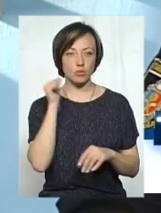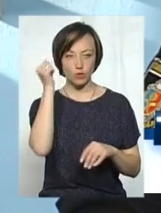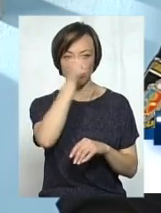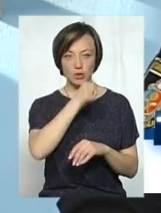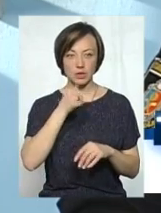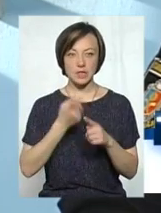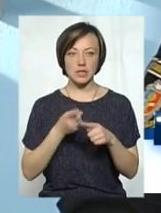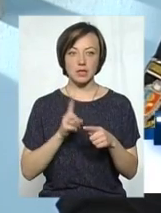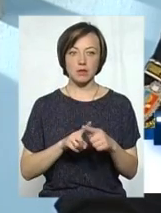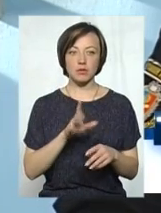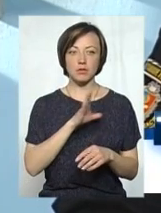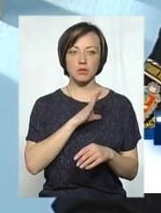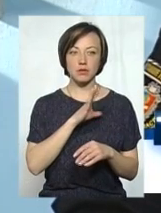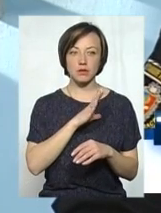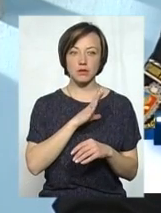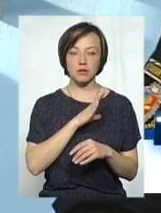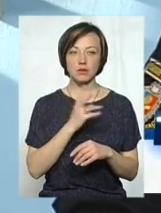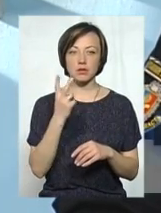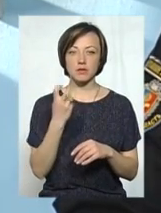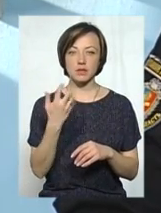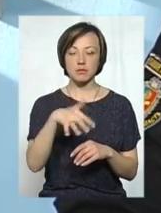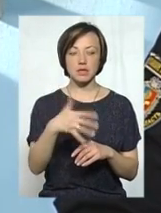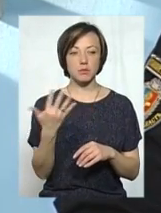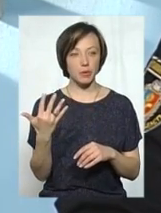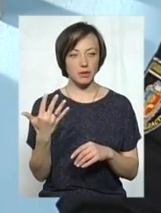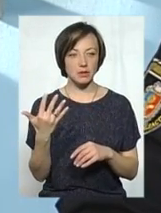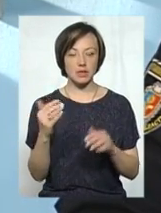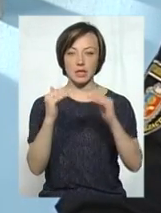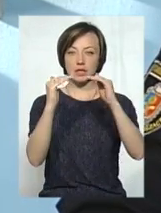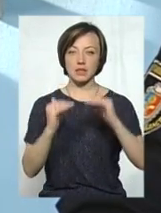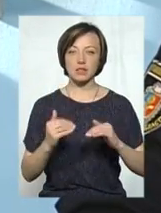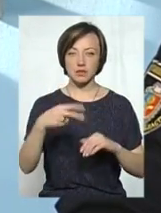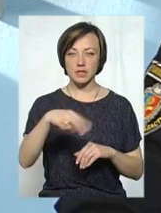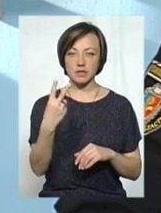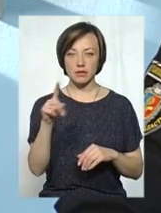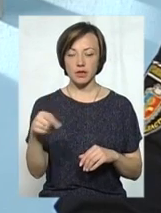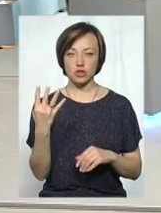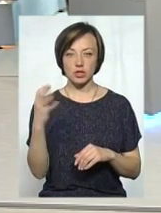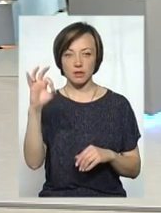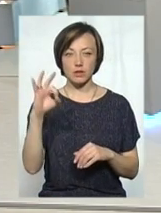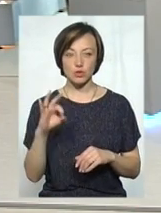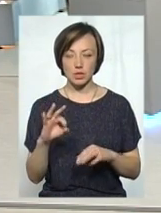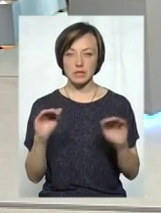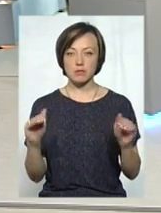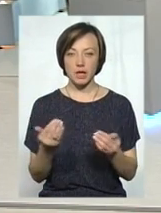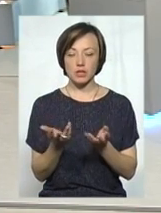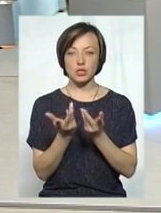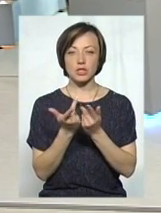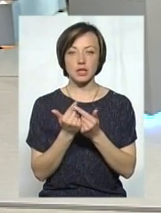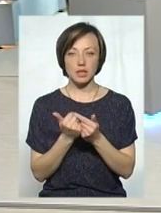році цифра становила 255. Зниження йде на 22,4%. Зменшила